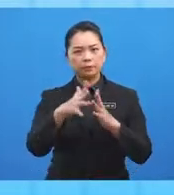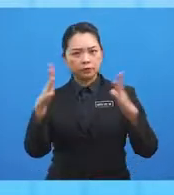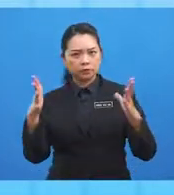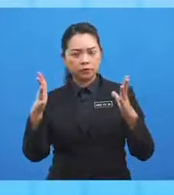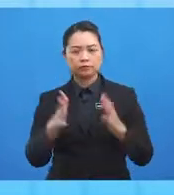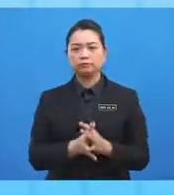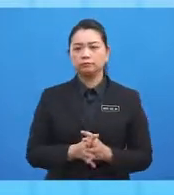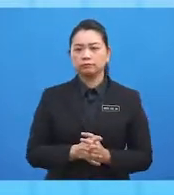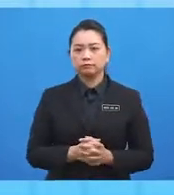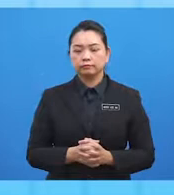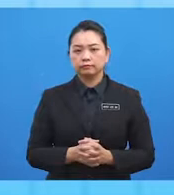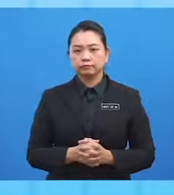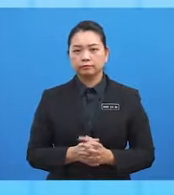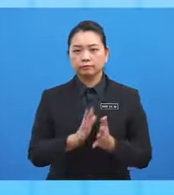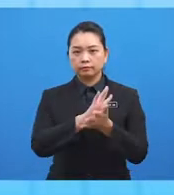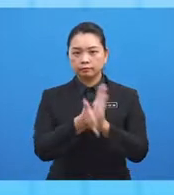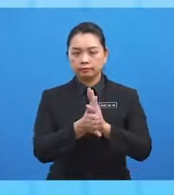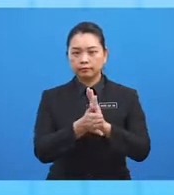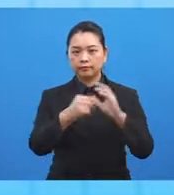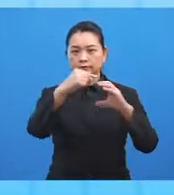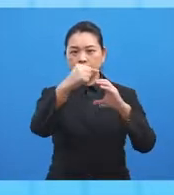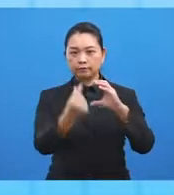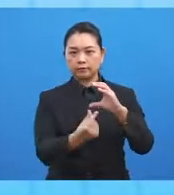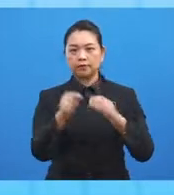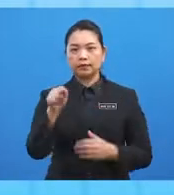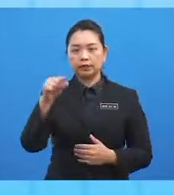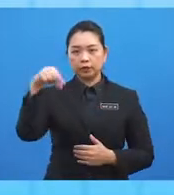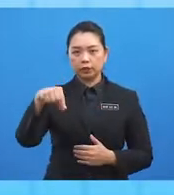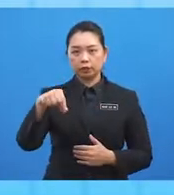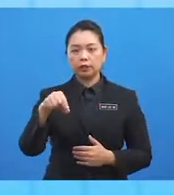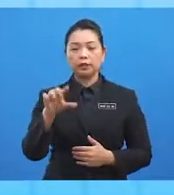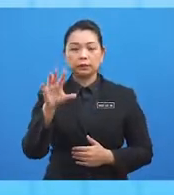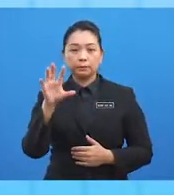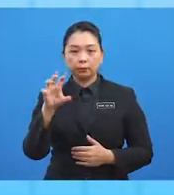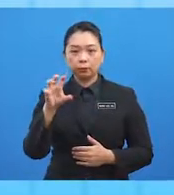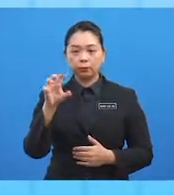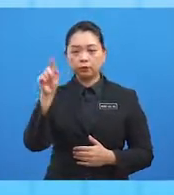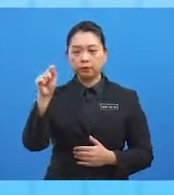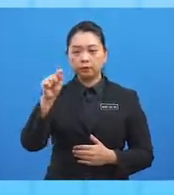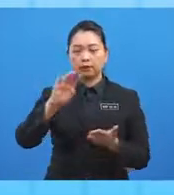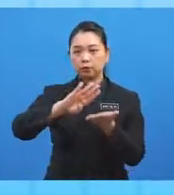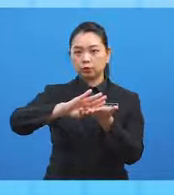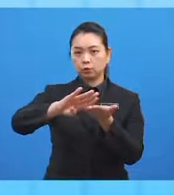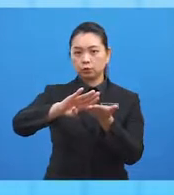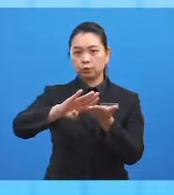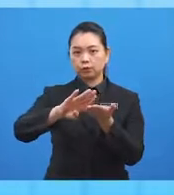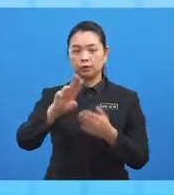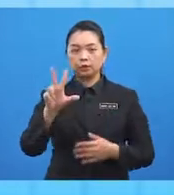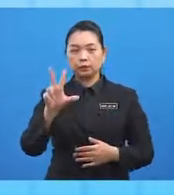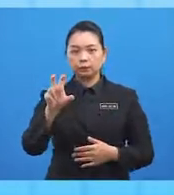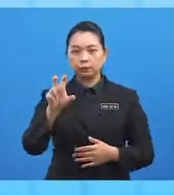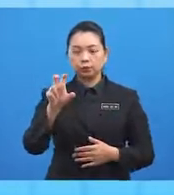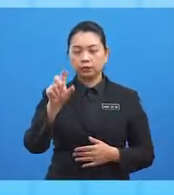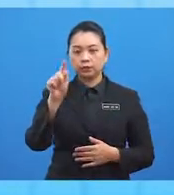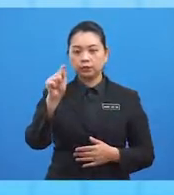diberi. Maka longitude titik Q ialah 50 darjah tolak 30